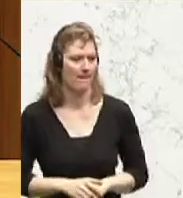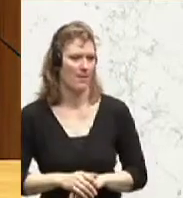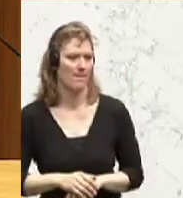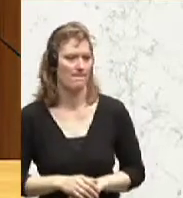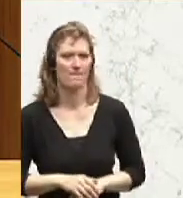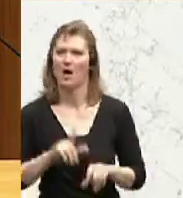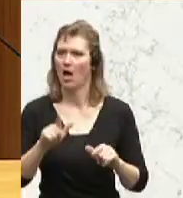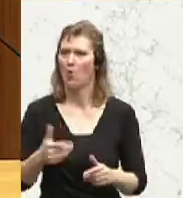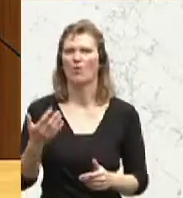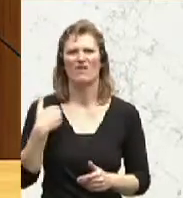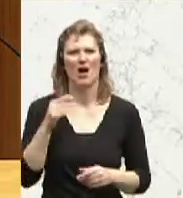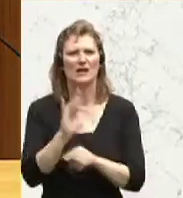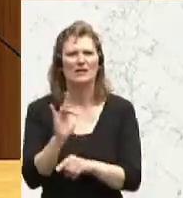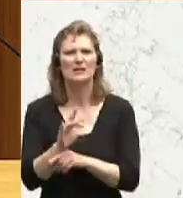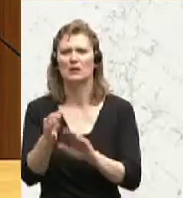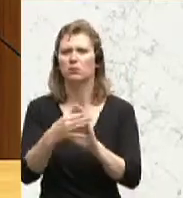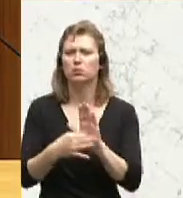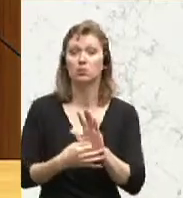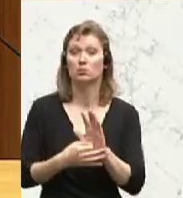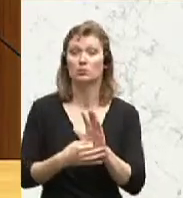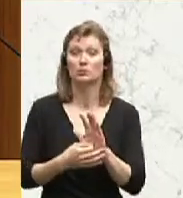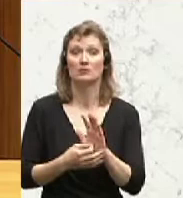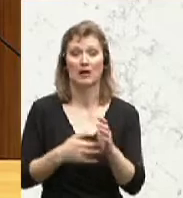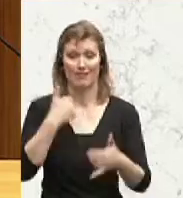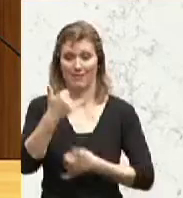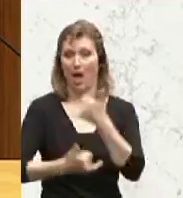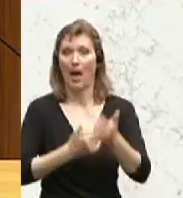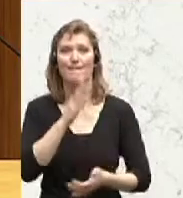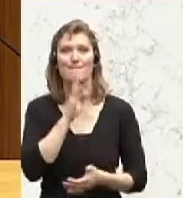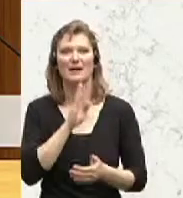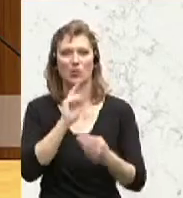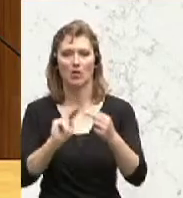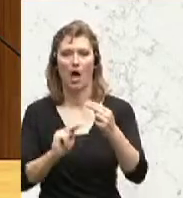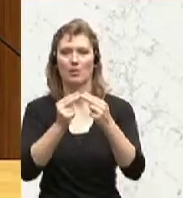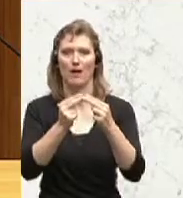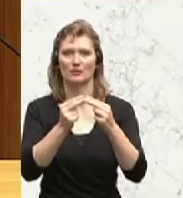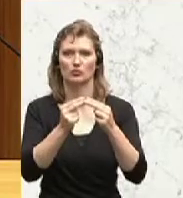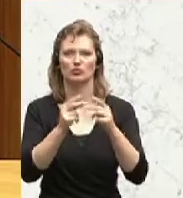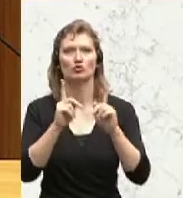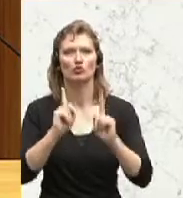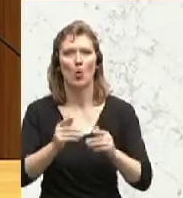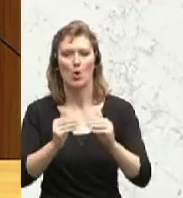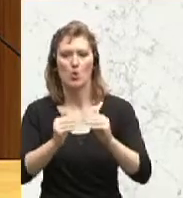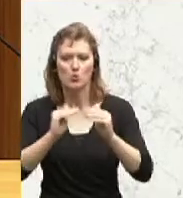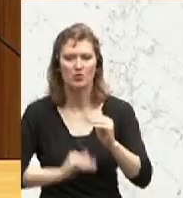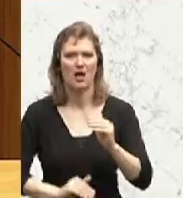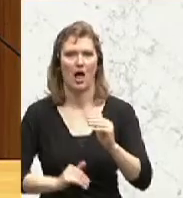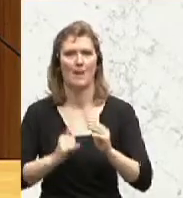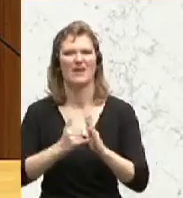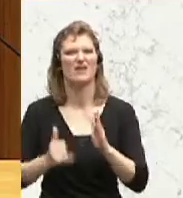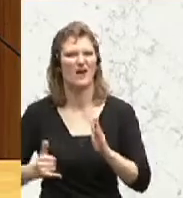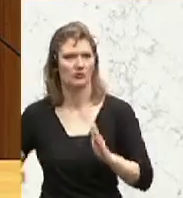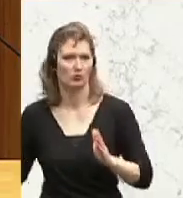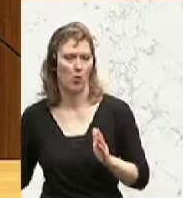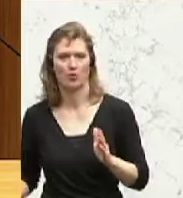auch kritisiert, dass zum Beispiel die jährliche Pensionsanpassung unter der Inflationsrate gesetzeswidrig